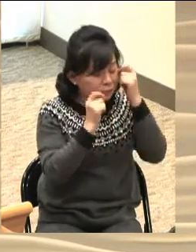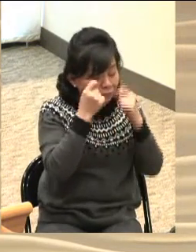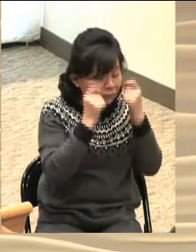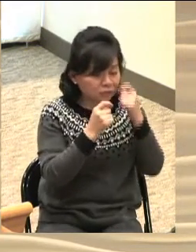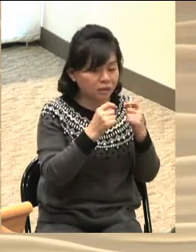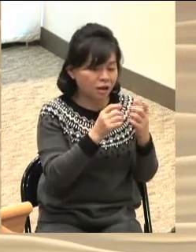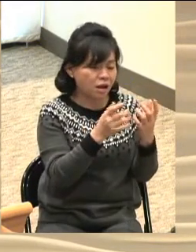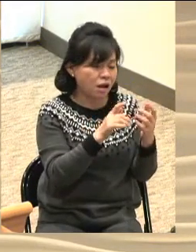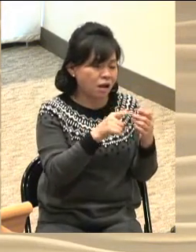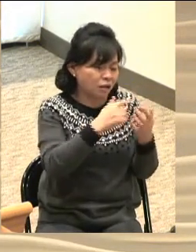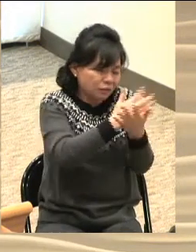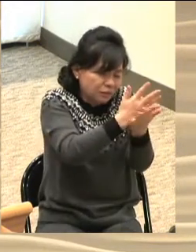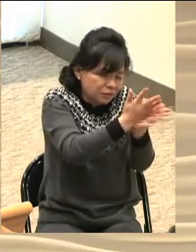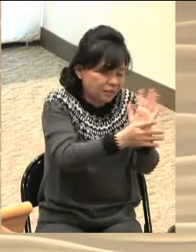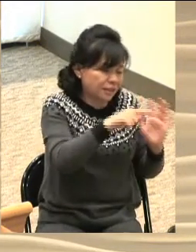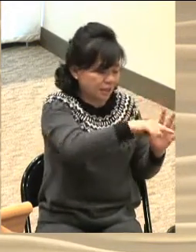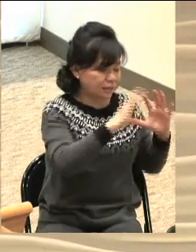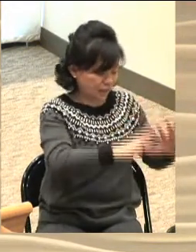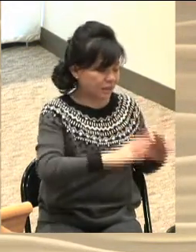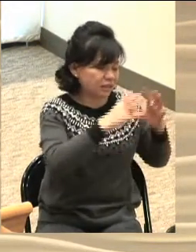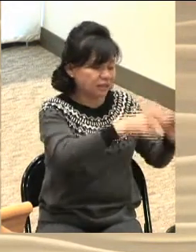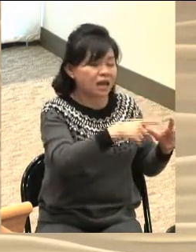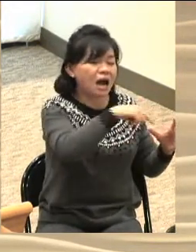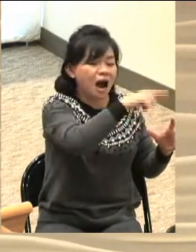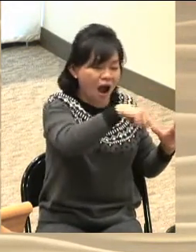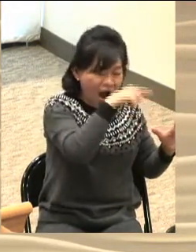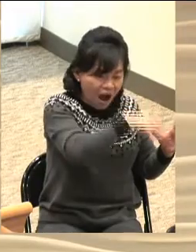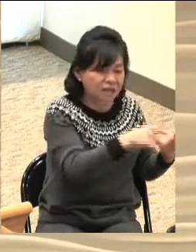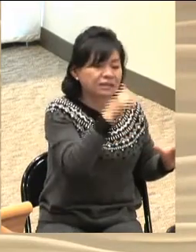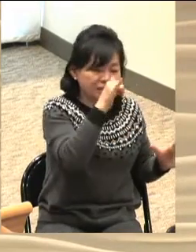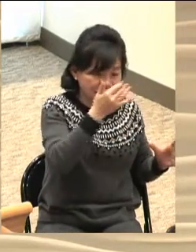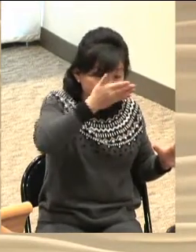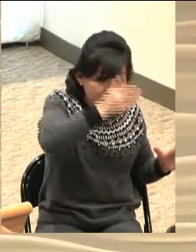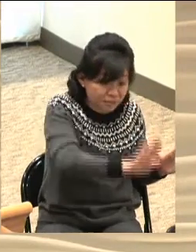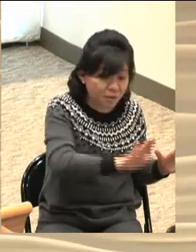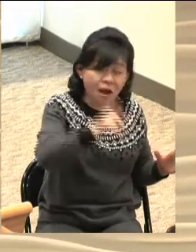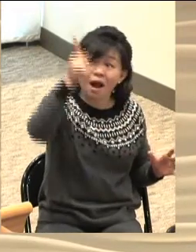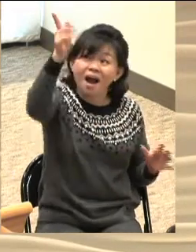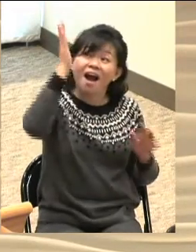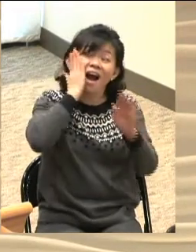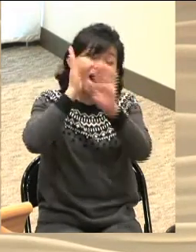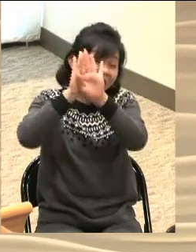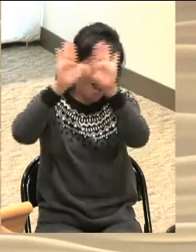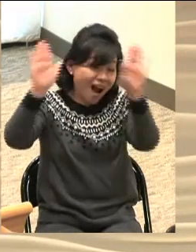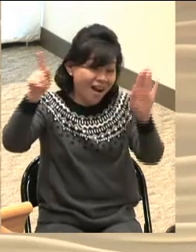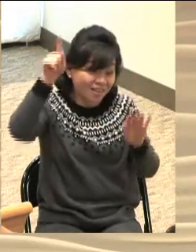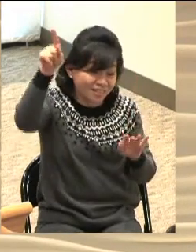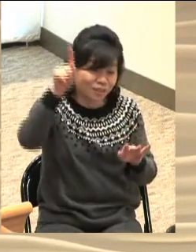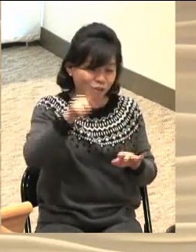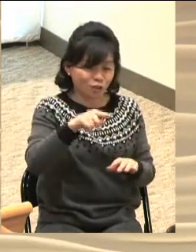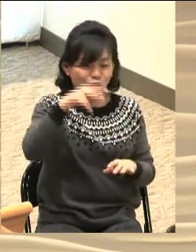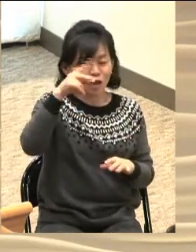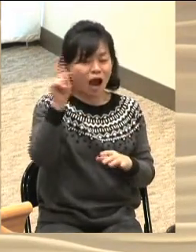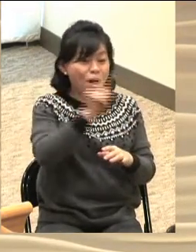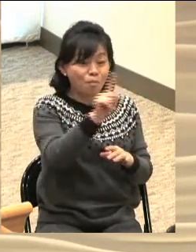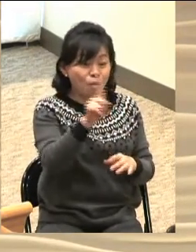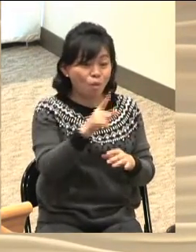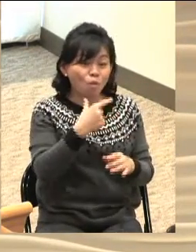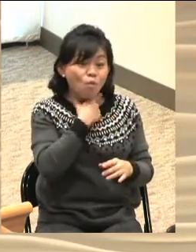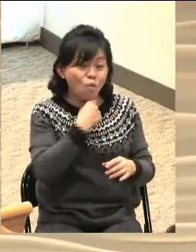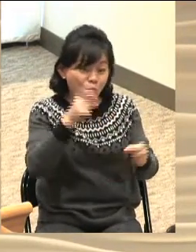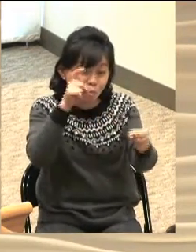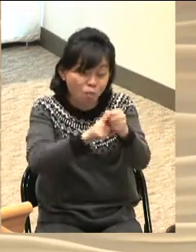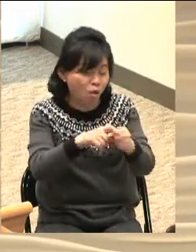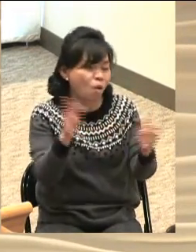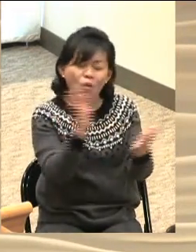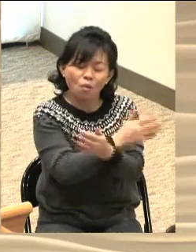세상의 기쁨은 이 조건에 의해서 좌우되지만 하늘의 기쁨은 세상적 조건에 의해 좌우되지 않는 것이죠